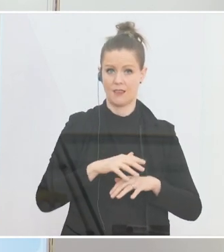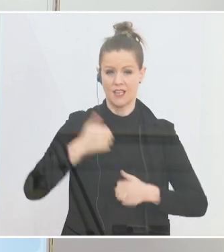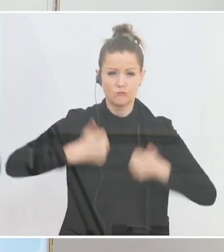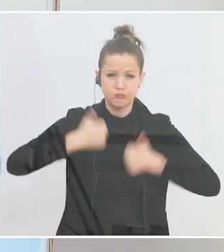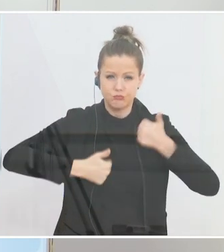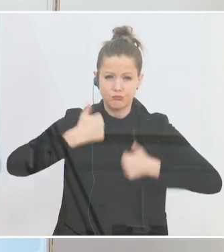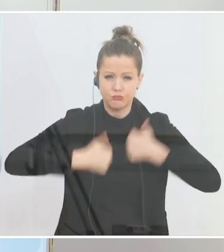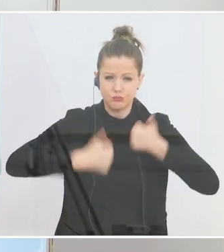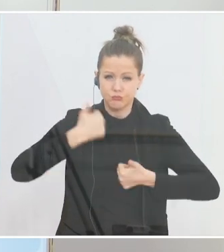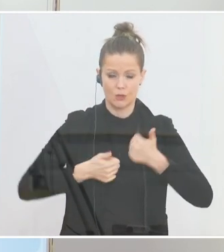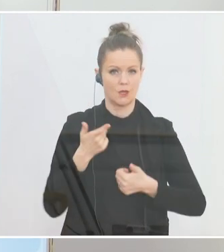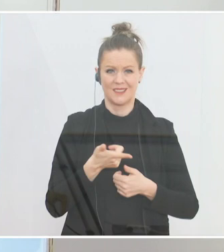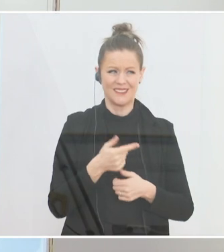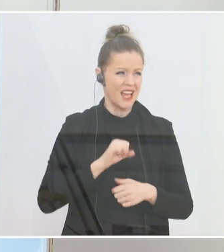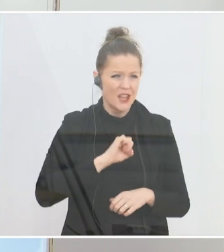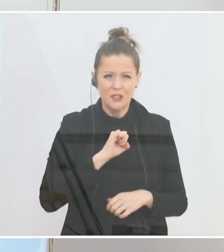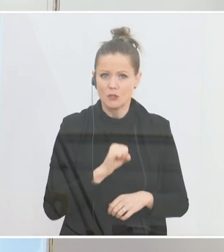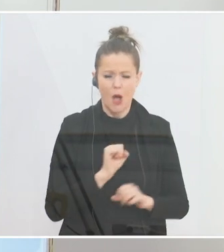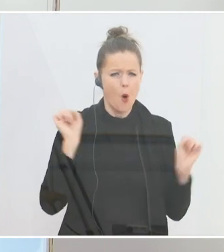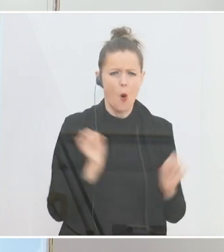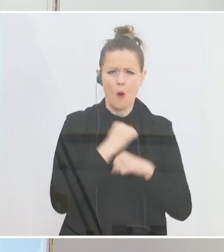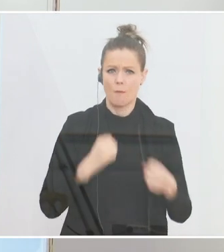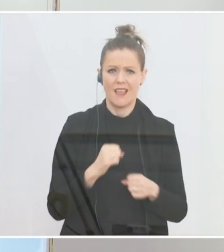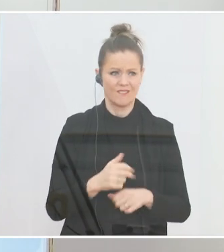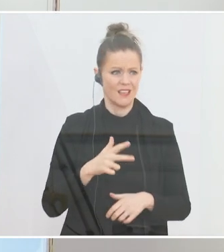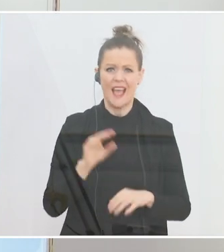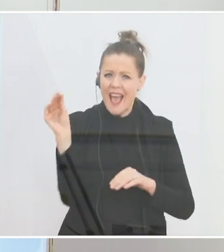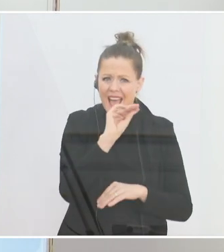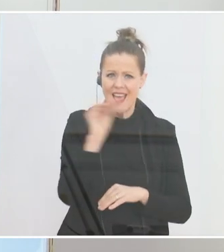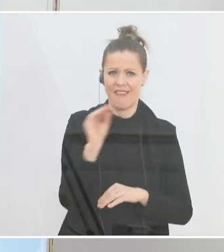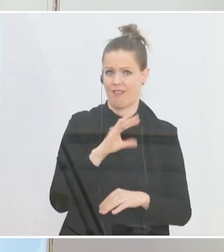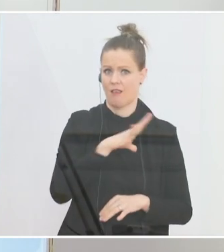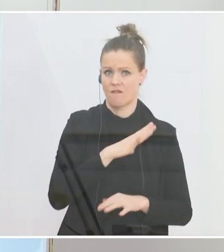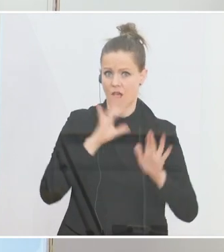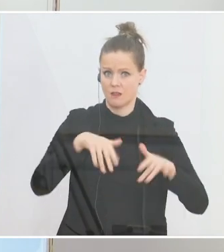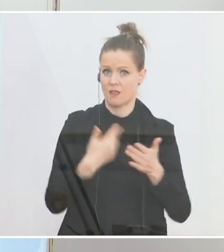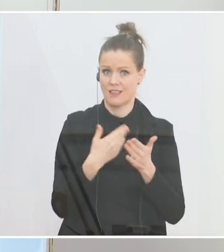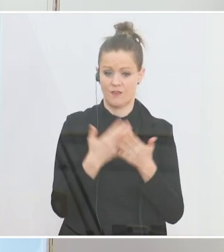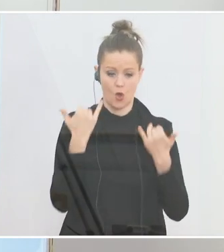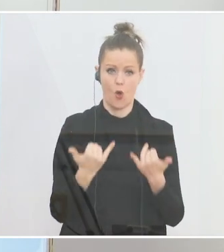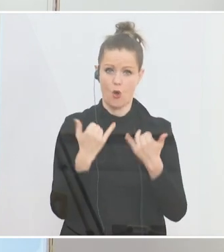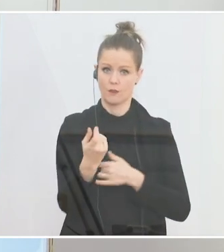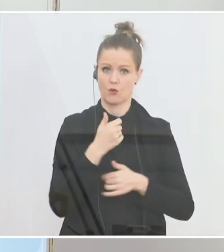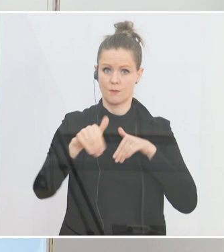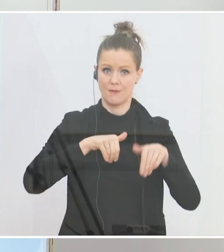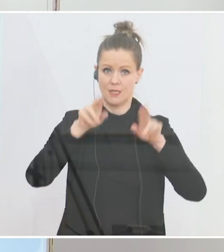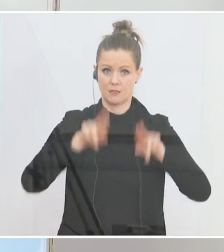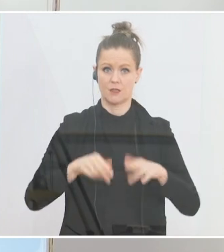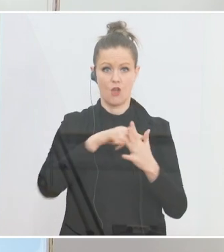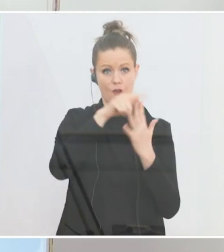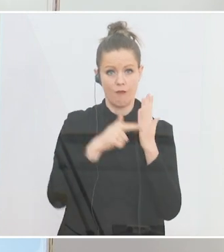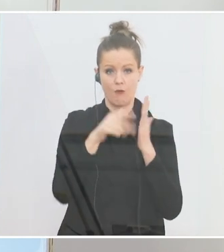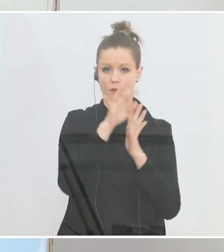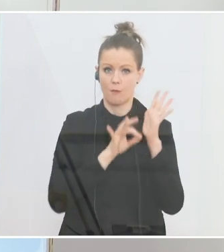das sind unvorstellbare Geschwindigkeiten. Das ist eine reale Gefahr auf unseren Straßen und darum bringen wir heute im Ministerrat dieses Fünf